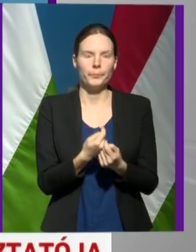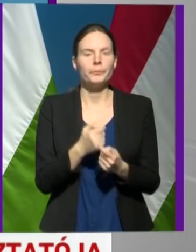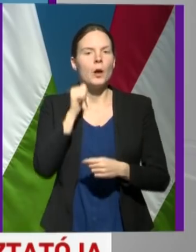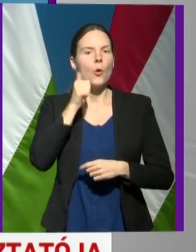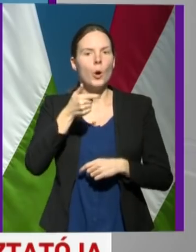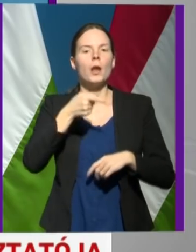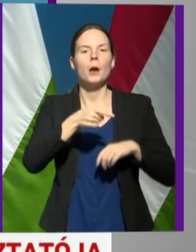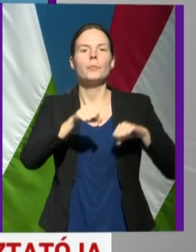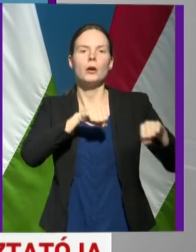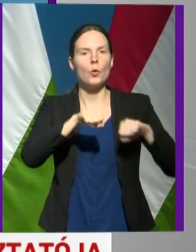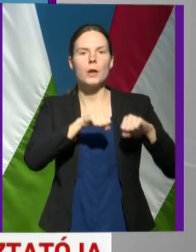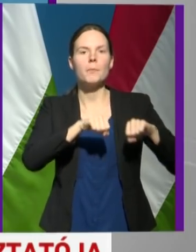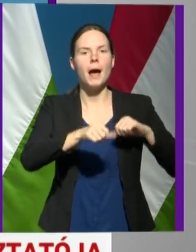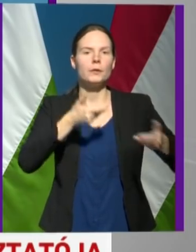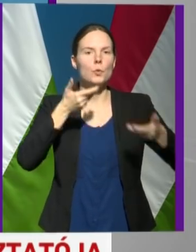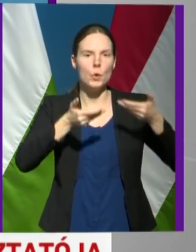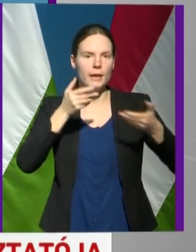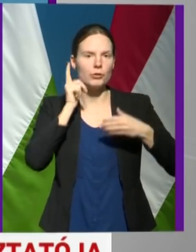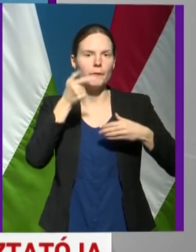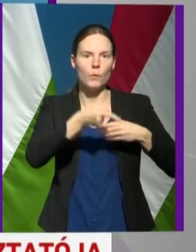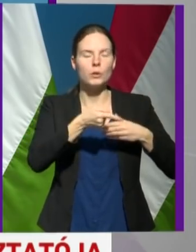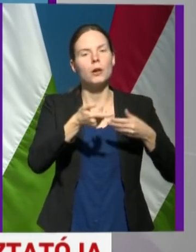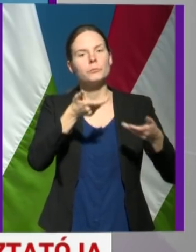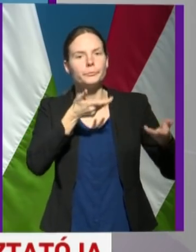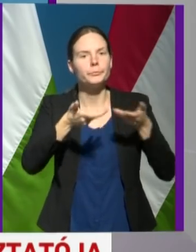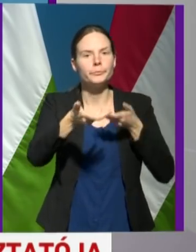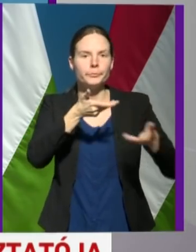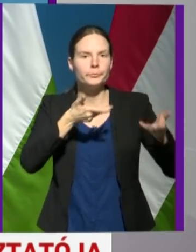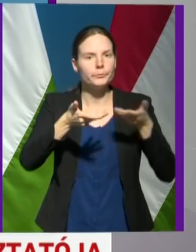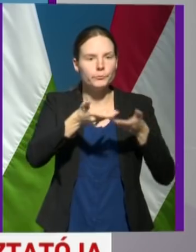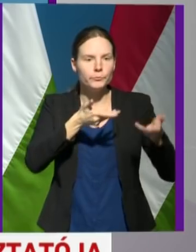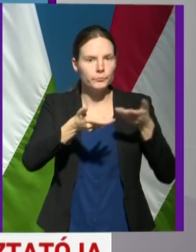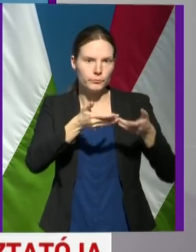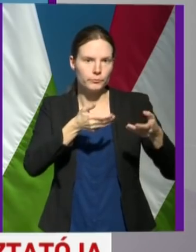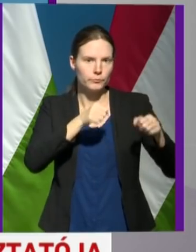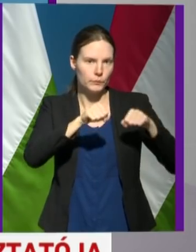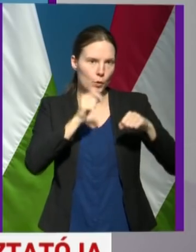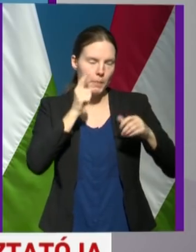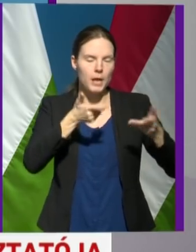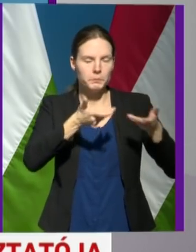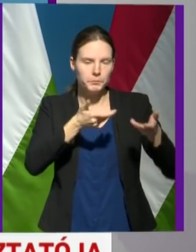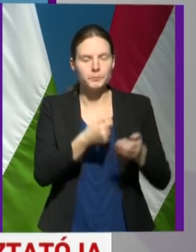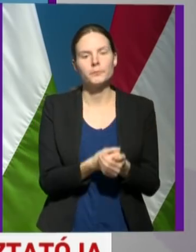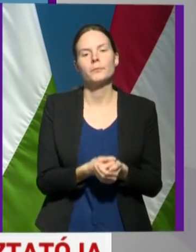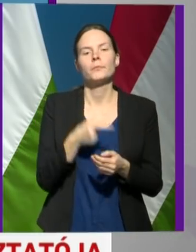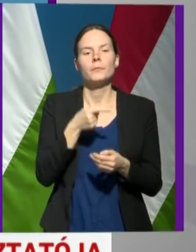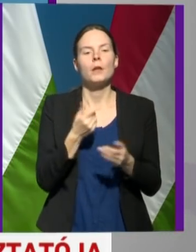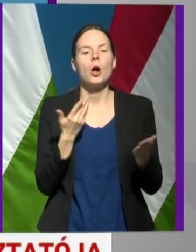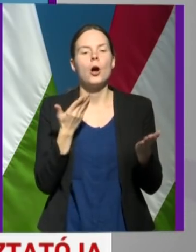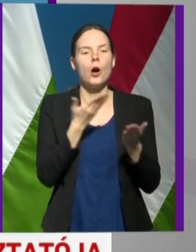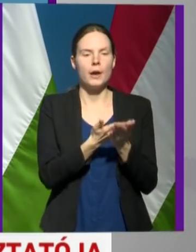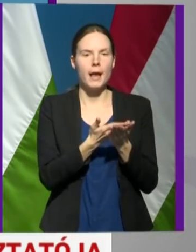kormányülésen fogunk tárgyalni a kormány, és ezeknek az ajánlásoknak a